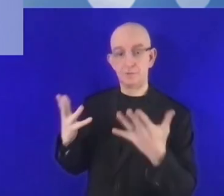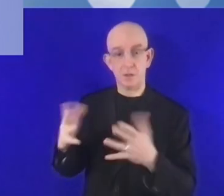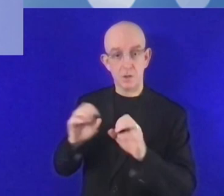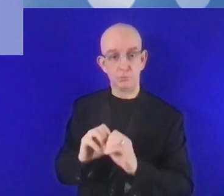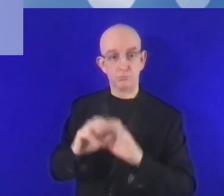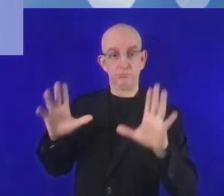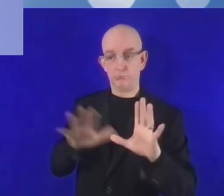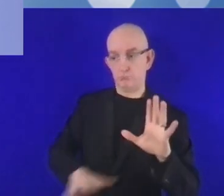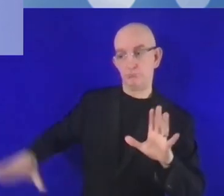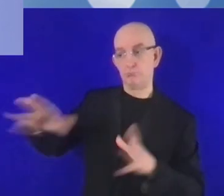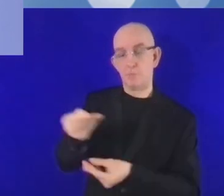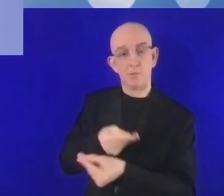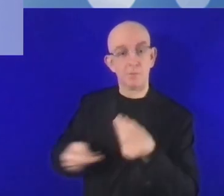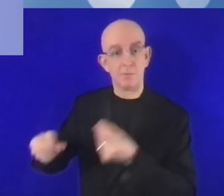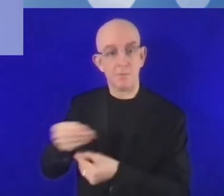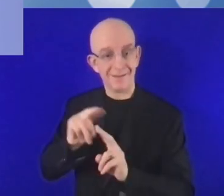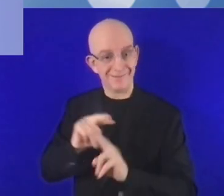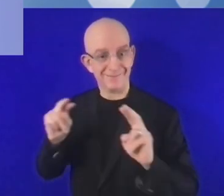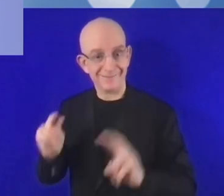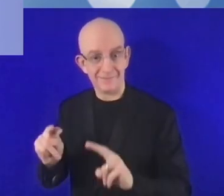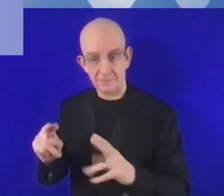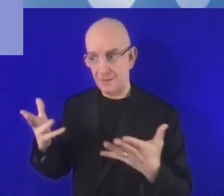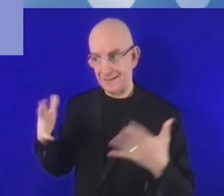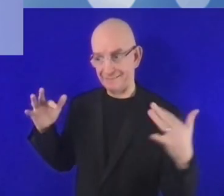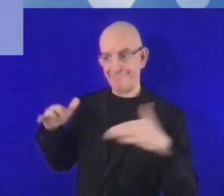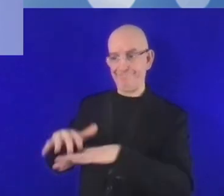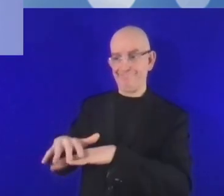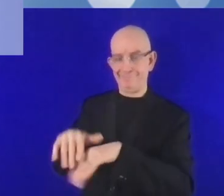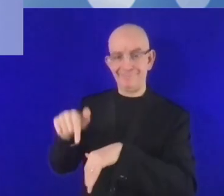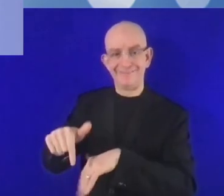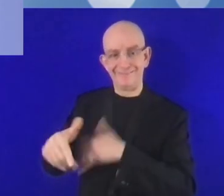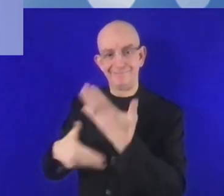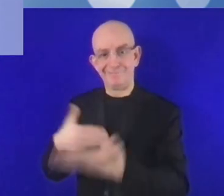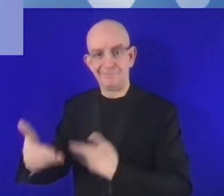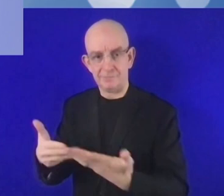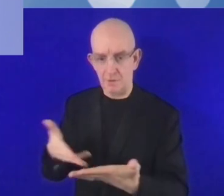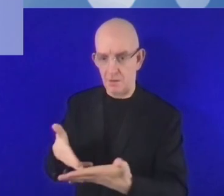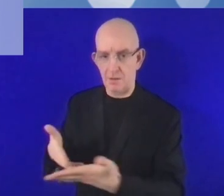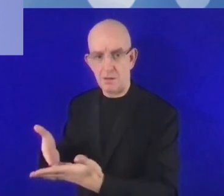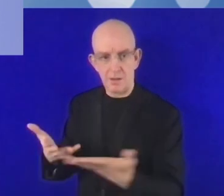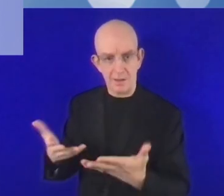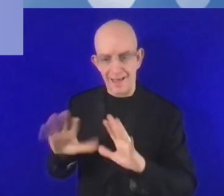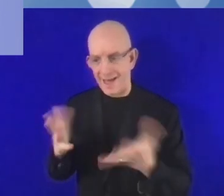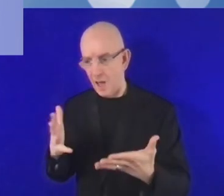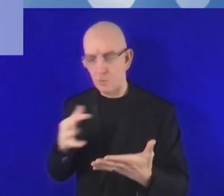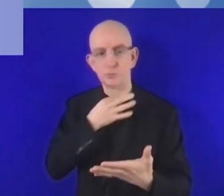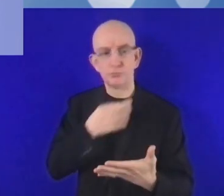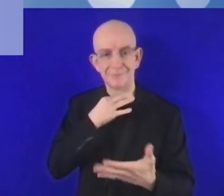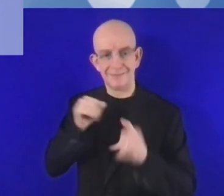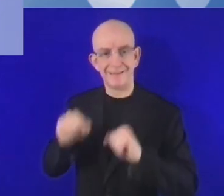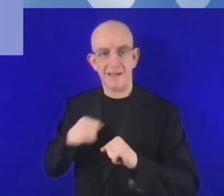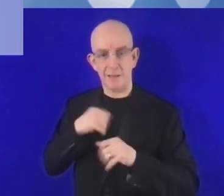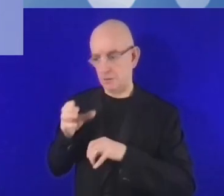من منظور السوق فنلاحظ مجالاً ديقاً